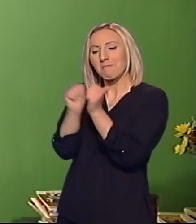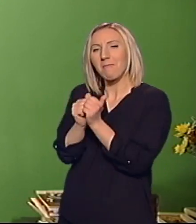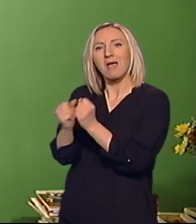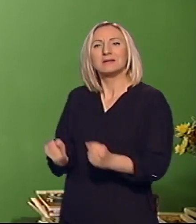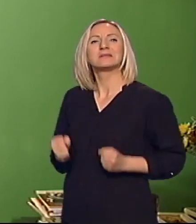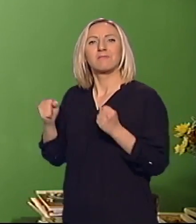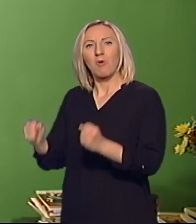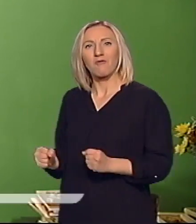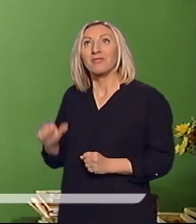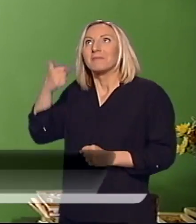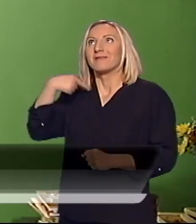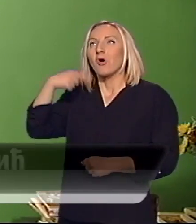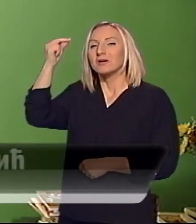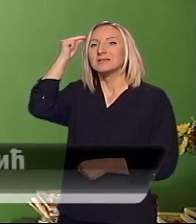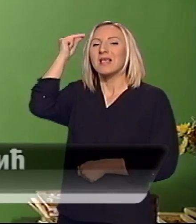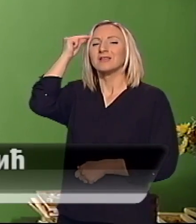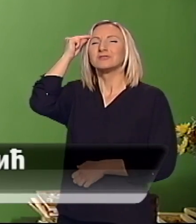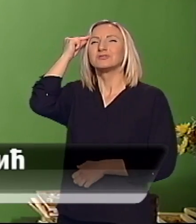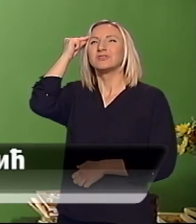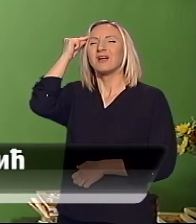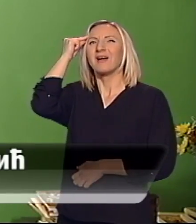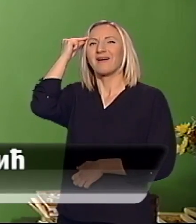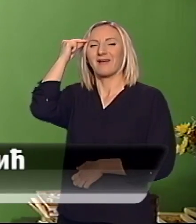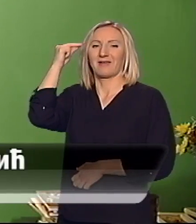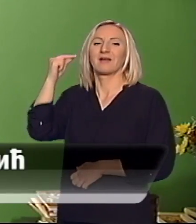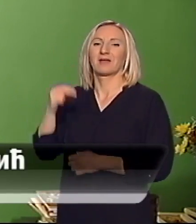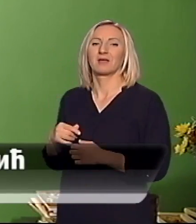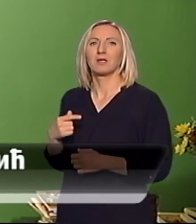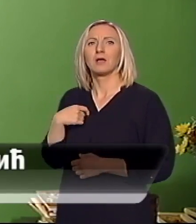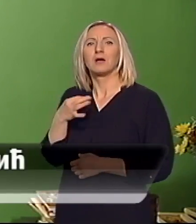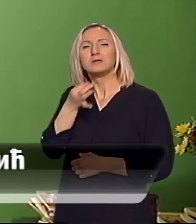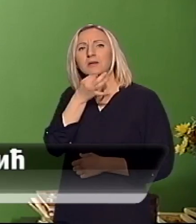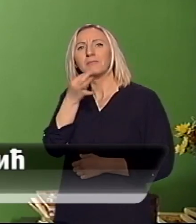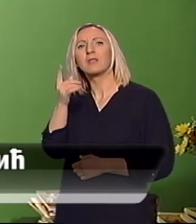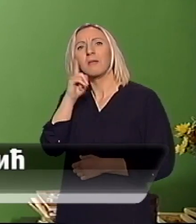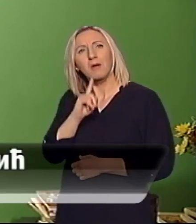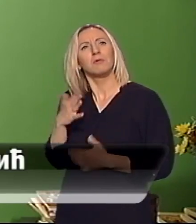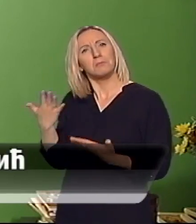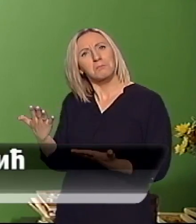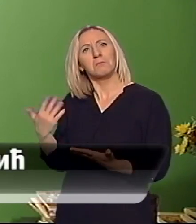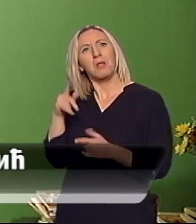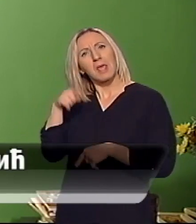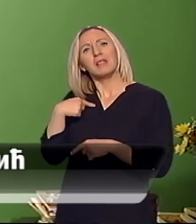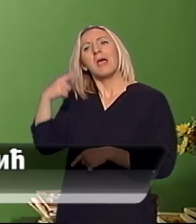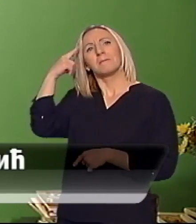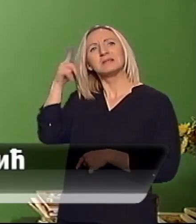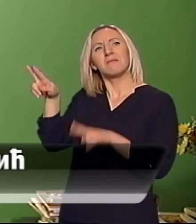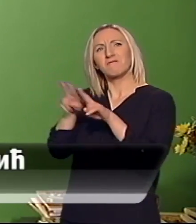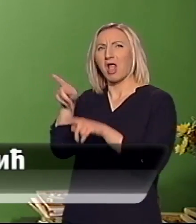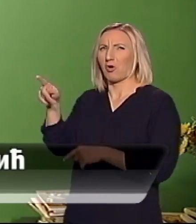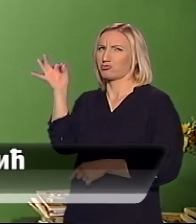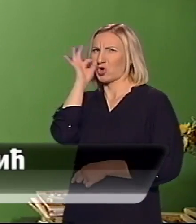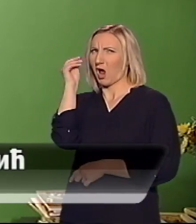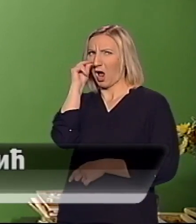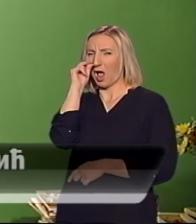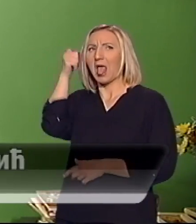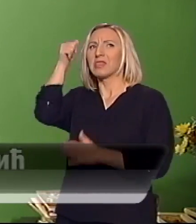moje prvo sećanje, tako kažem, malo dramatično. Ja sam rekla, je znaš mama, ja neka stvarno mislim da se velja zezaj i da će on